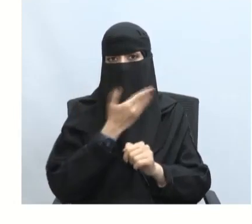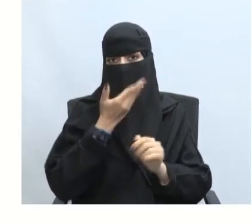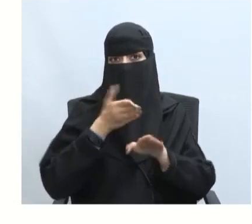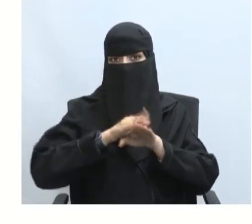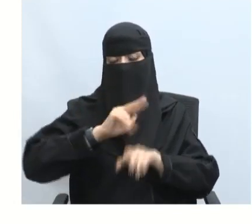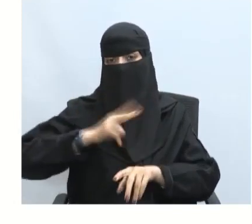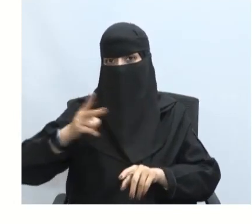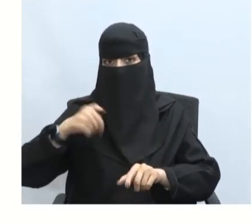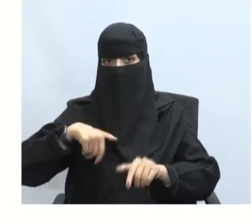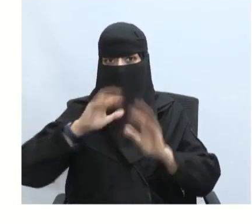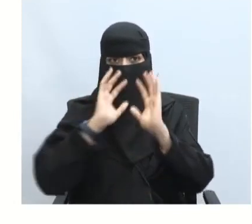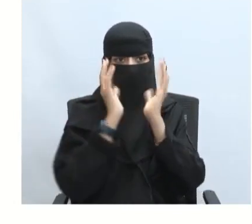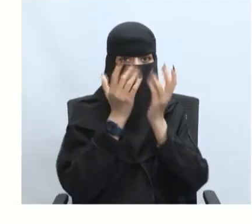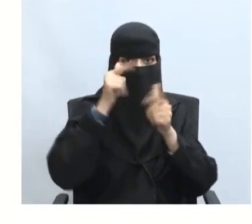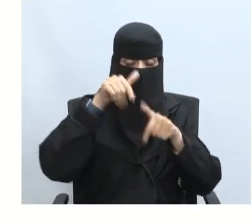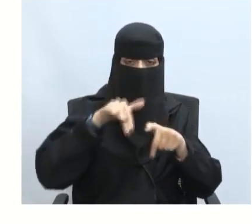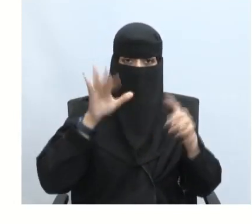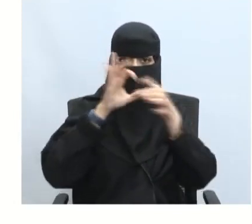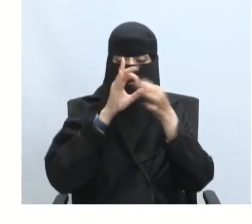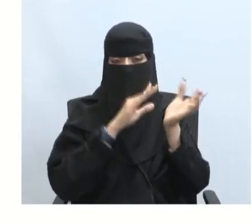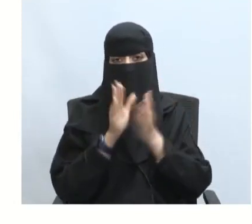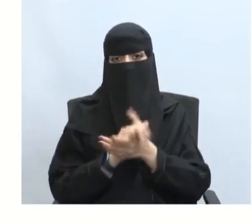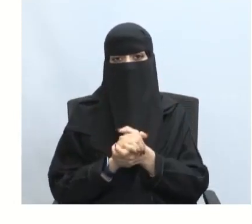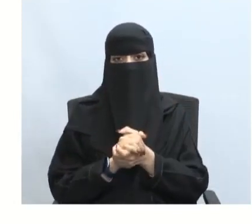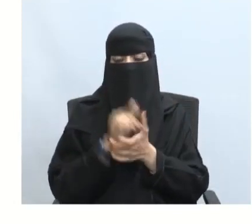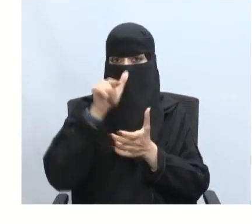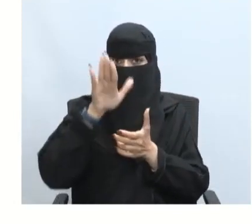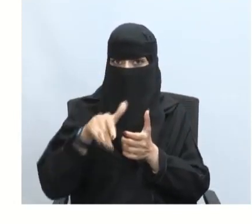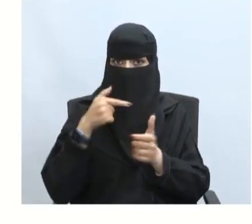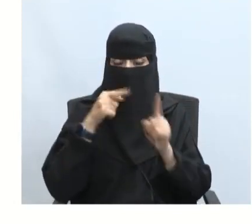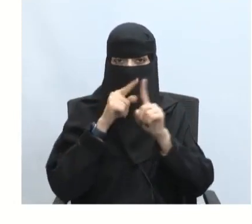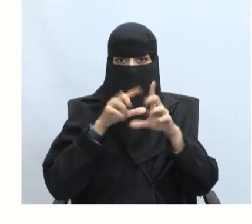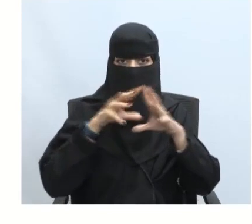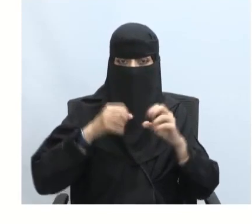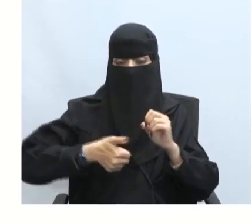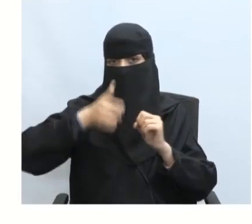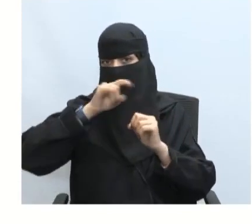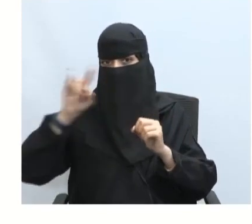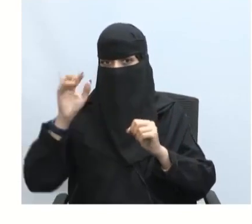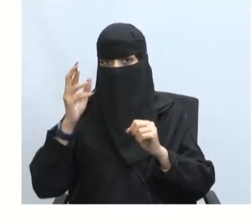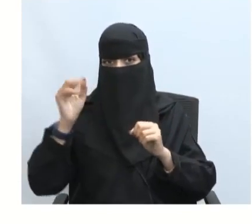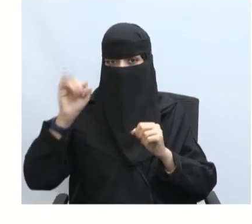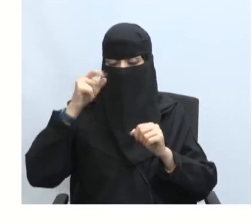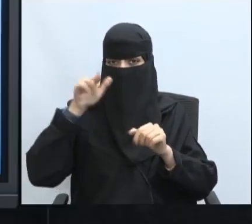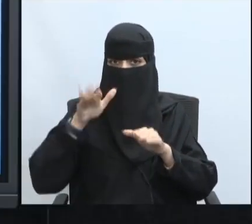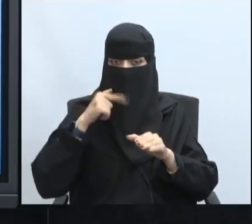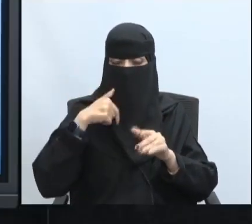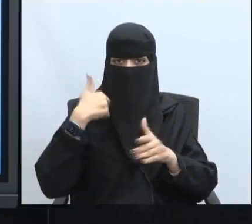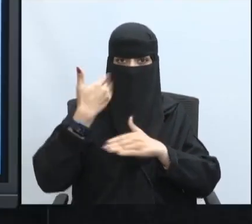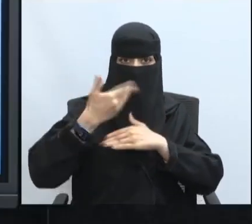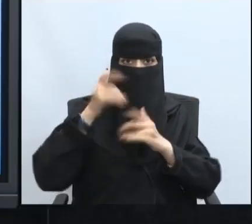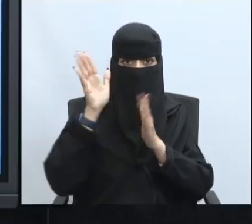على مختلف الكيانات ذات العلاقة هذا هو تعريفنا للأزمة أنها حالة من